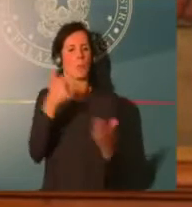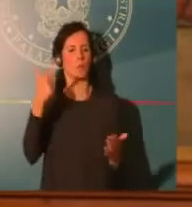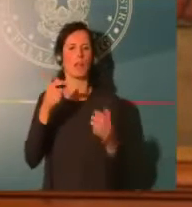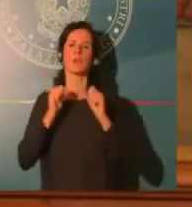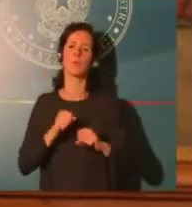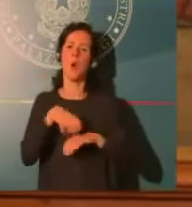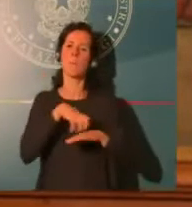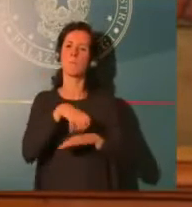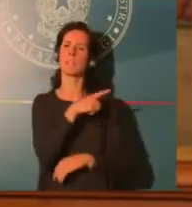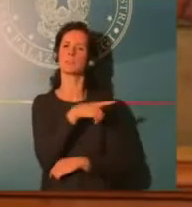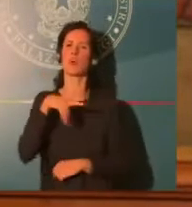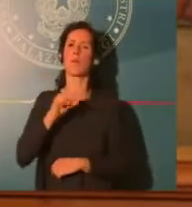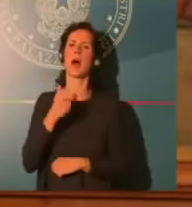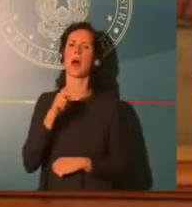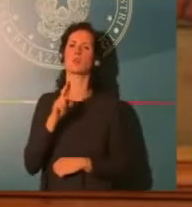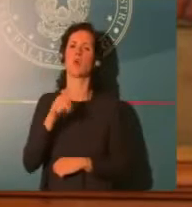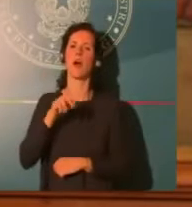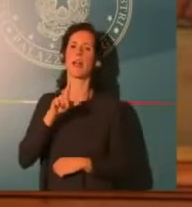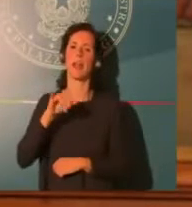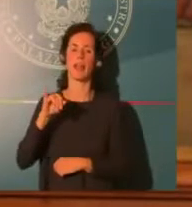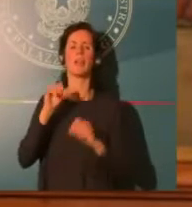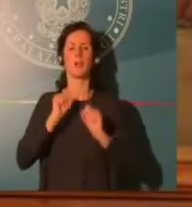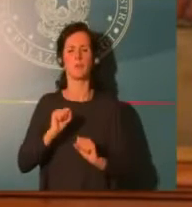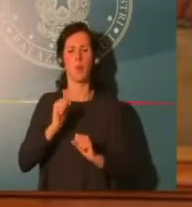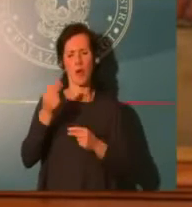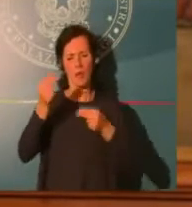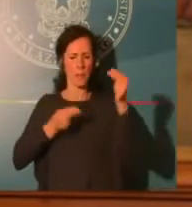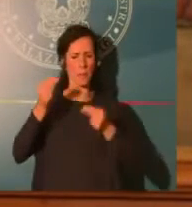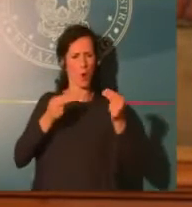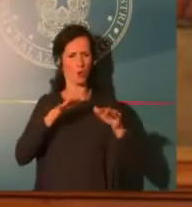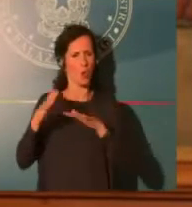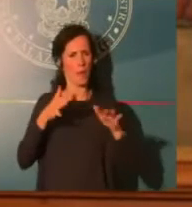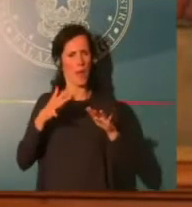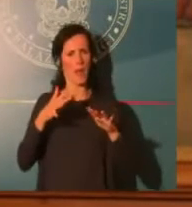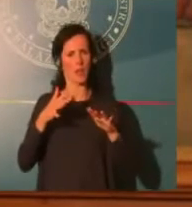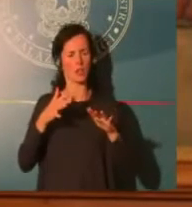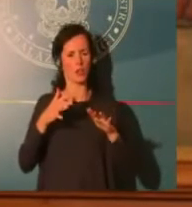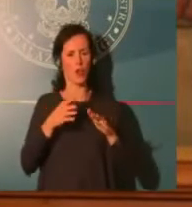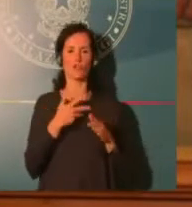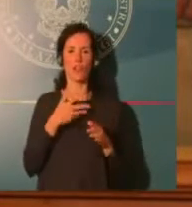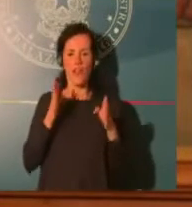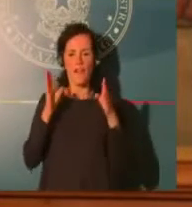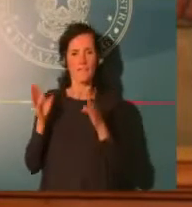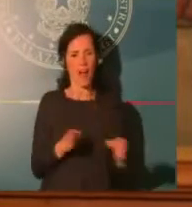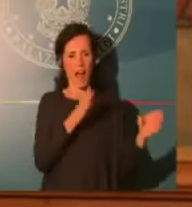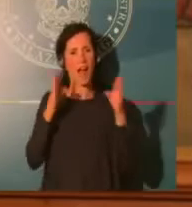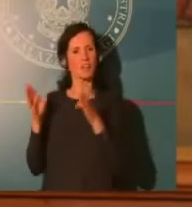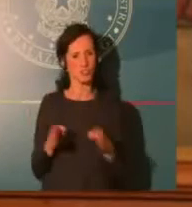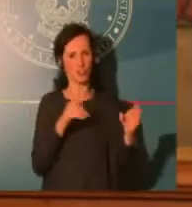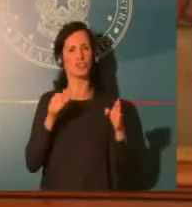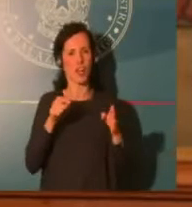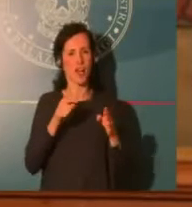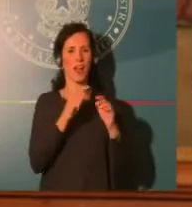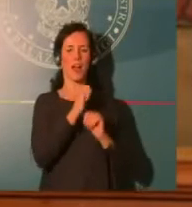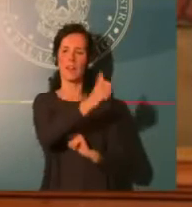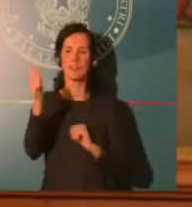fasce di aziende. Quindi è meccanismo rapido, semplice, efficace e anche per